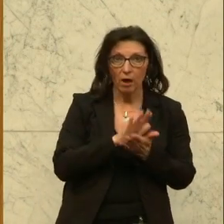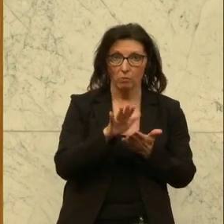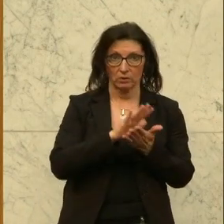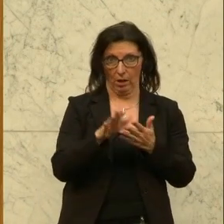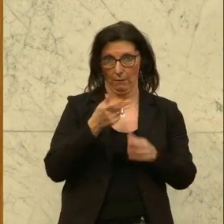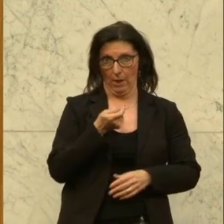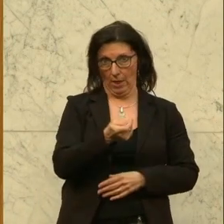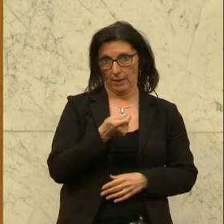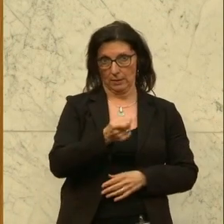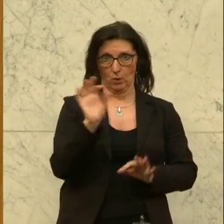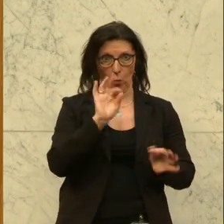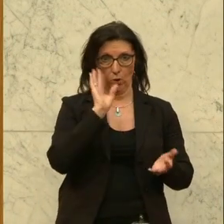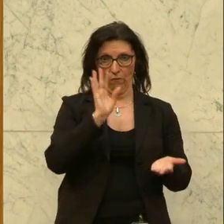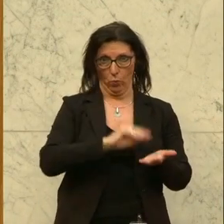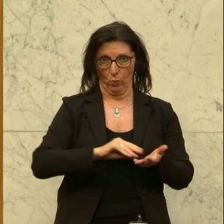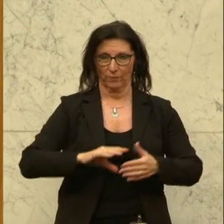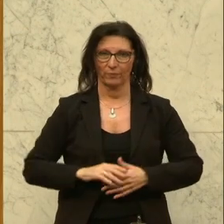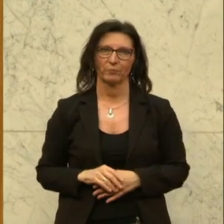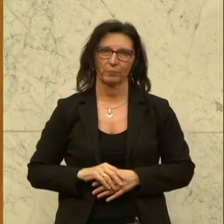das Heizen, für das Wohnen haben werden.